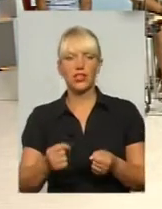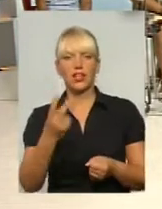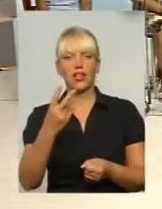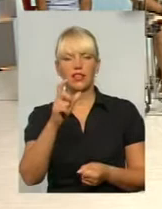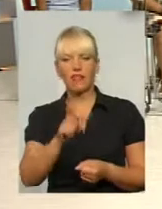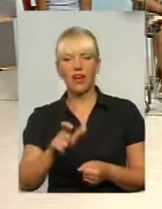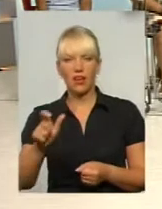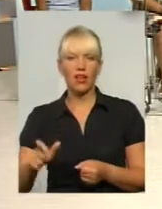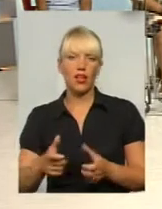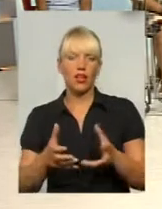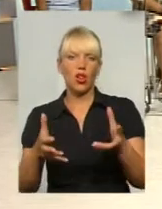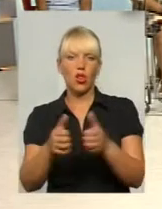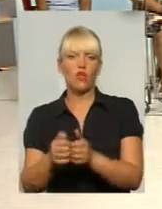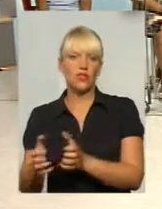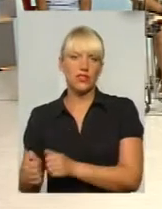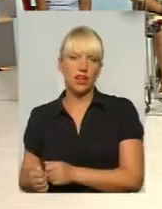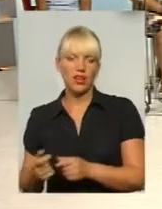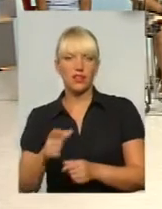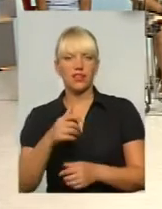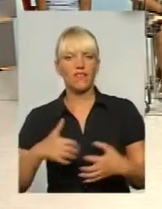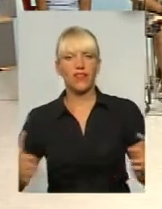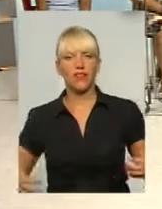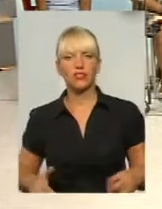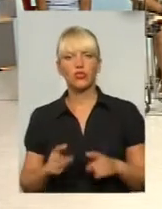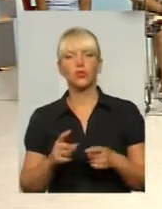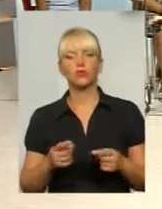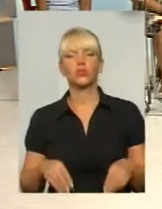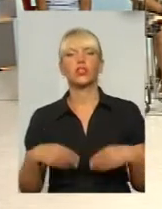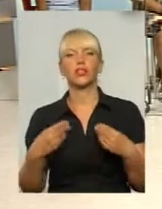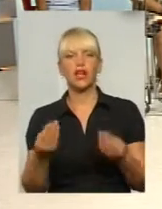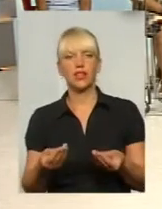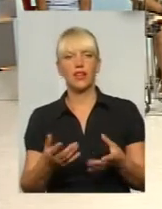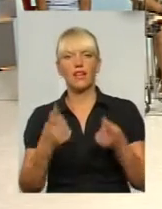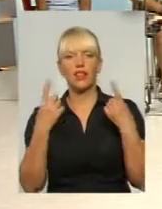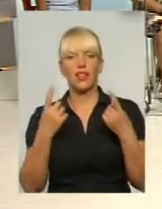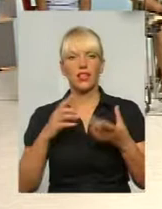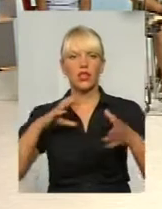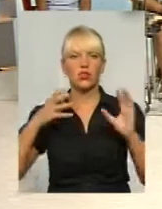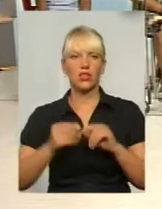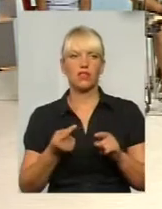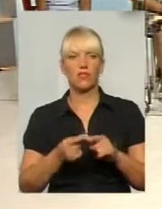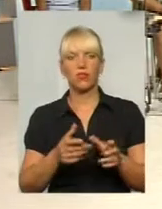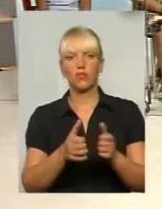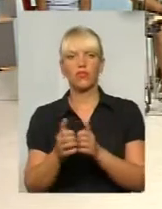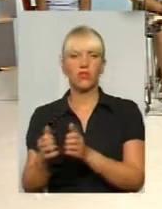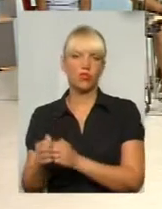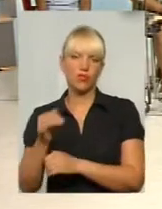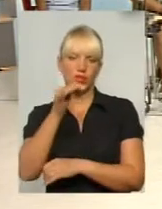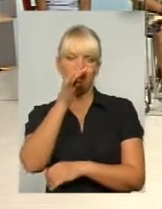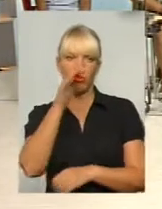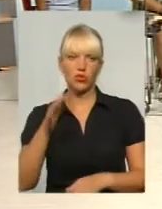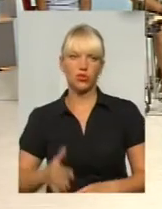тварин. Тому надати дуже великий результат в цьому відлові ми не можемо.